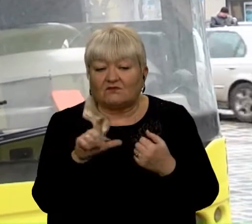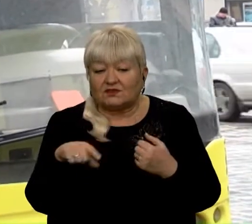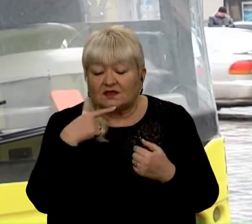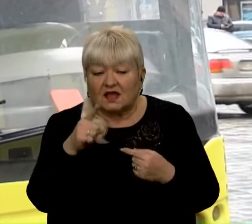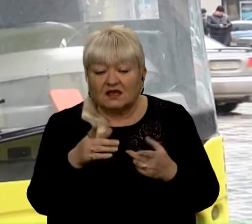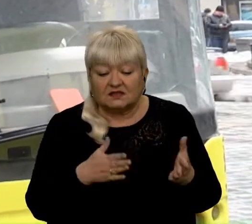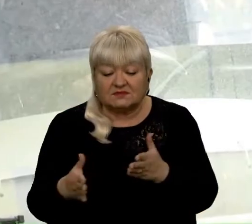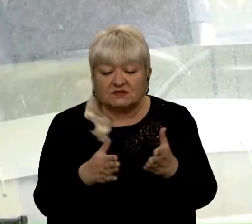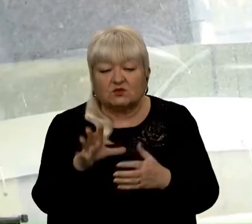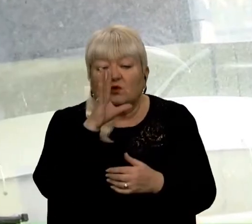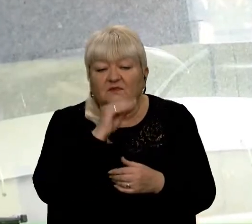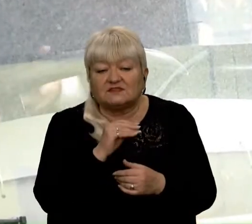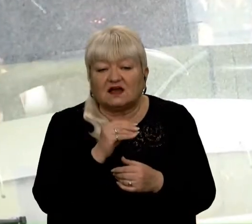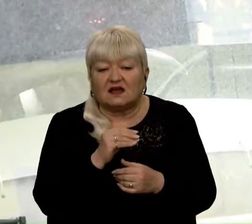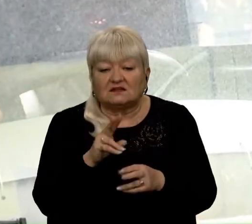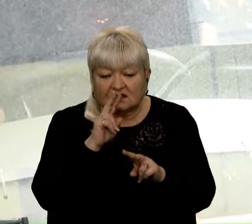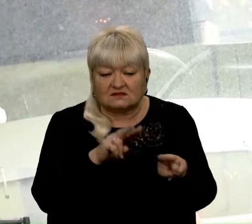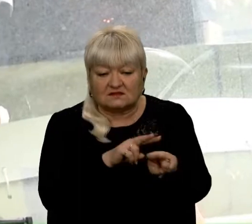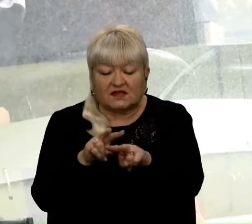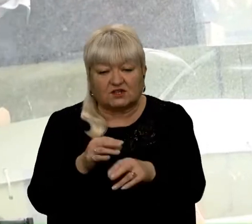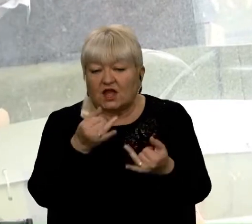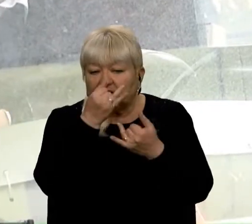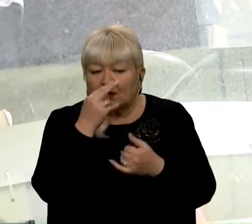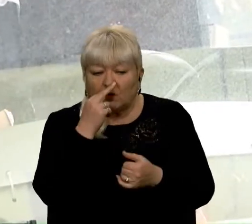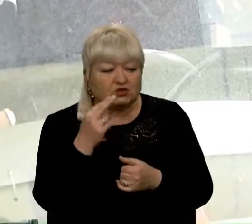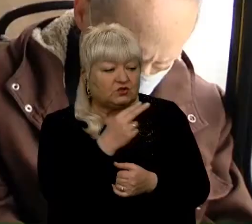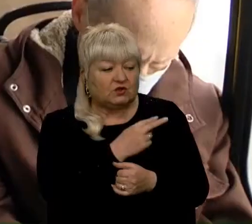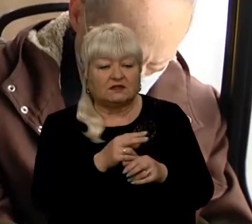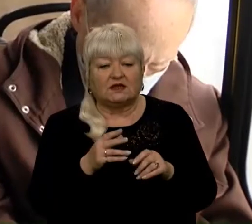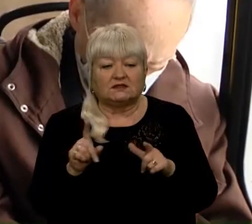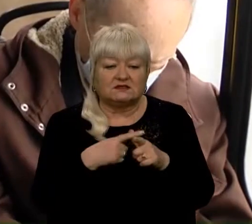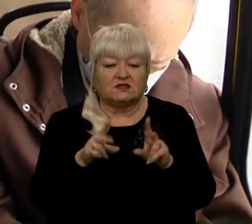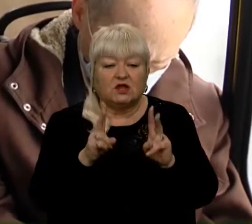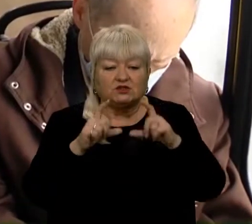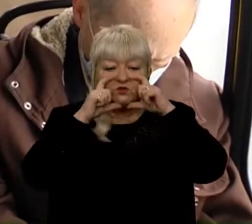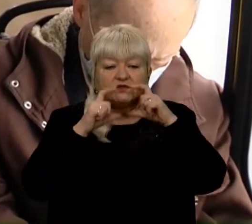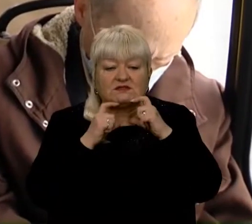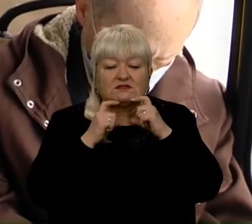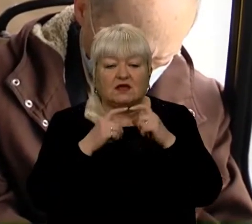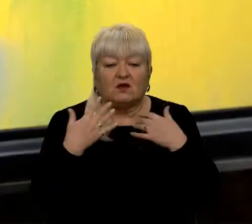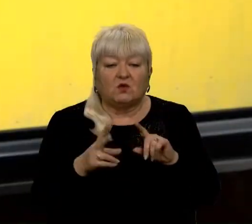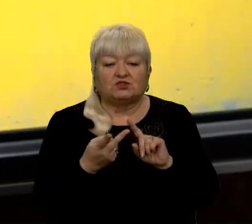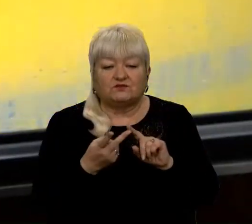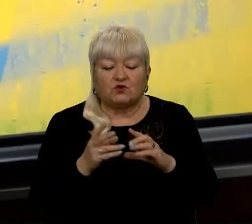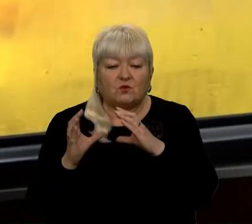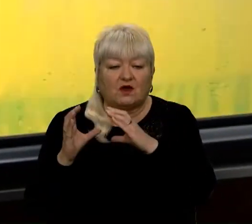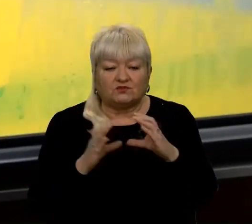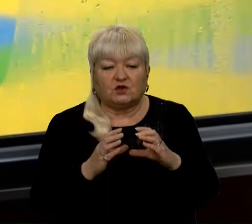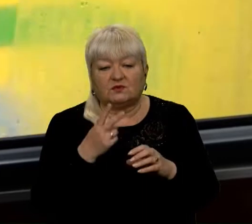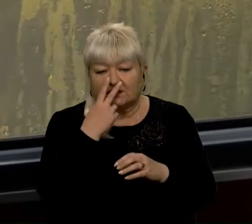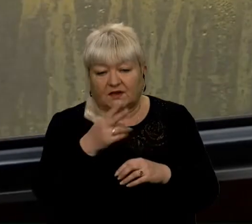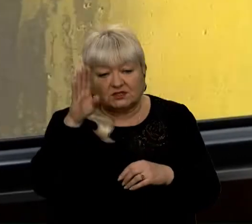дорогою встигати стежити. Не можуть же щоразу оглядатися, чи бува хтось не зняв маску. Тож, уже в другому автобусі помічаємо